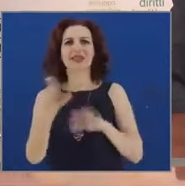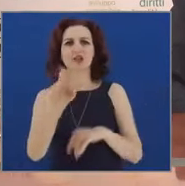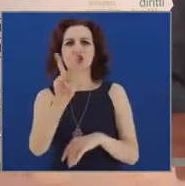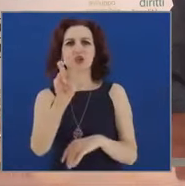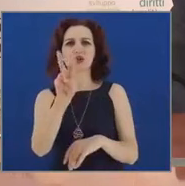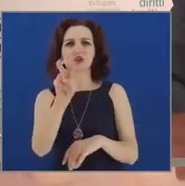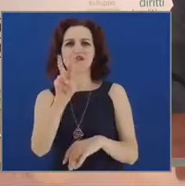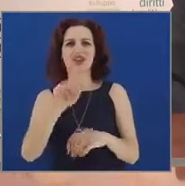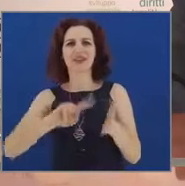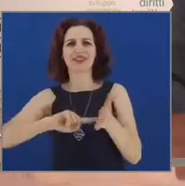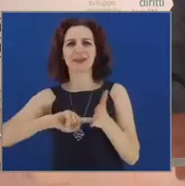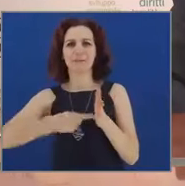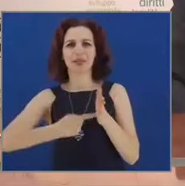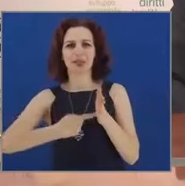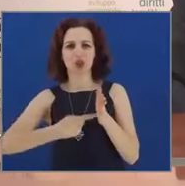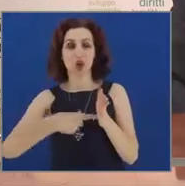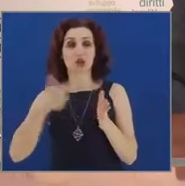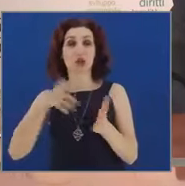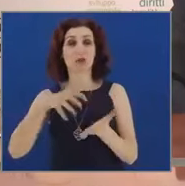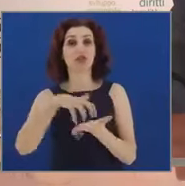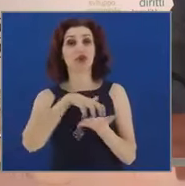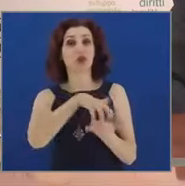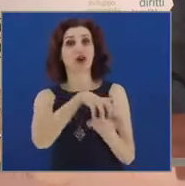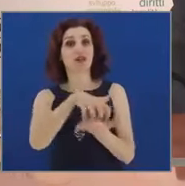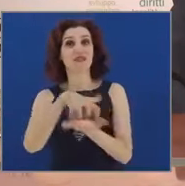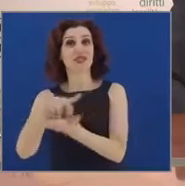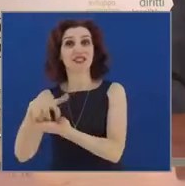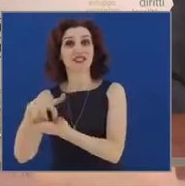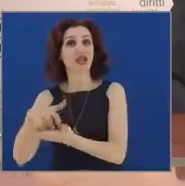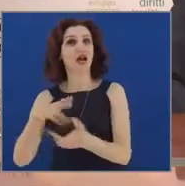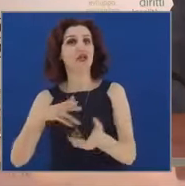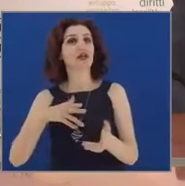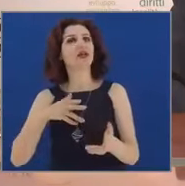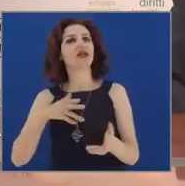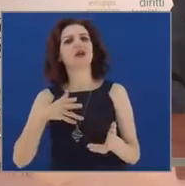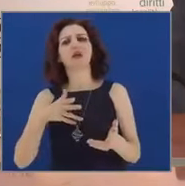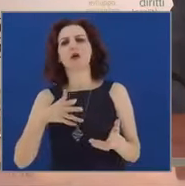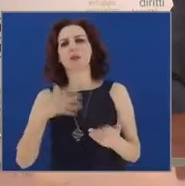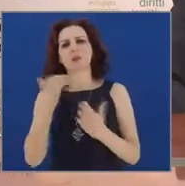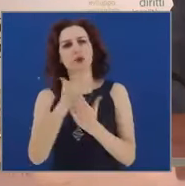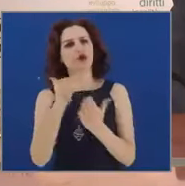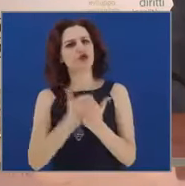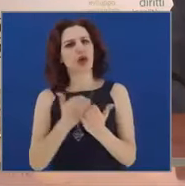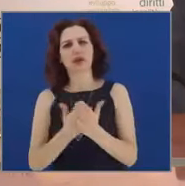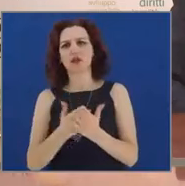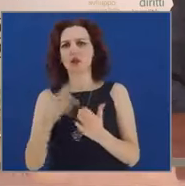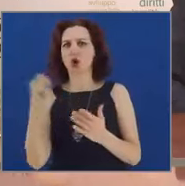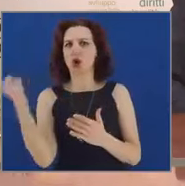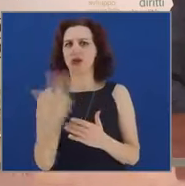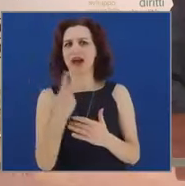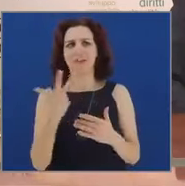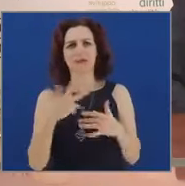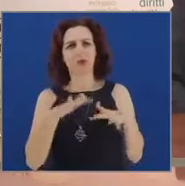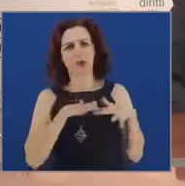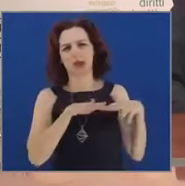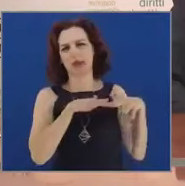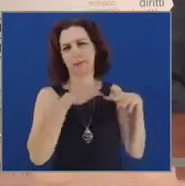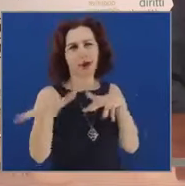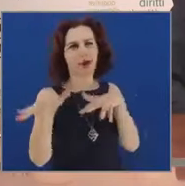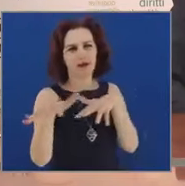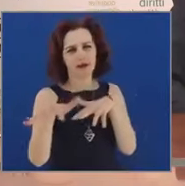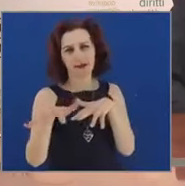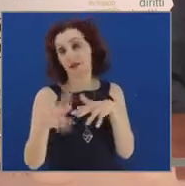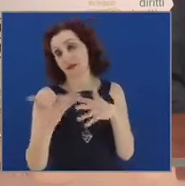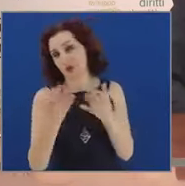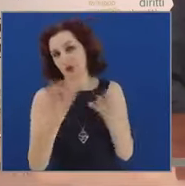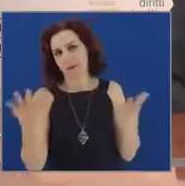finanziare tutti i progetti di trasporto rapido di massa. Ovviamente non vi sfuggirà che sono particolarmente concentrati nella Capitale,